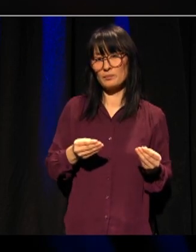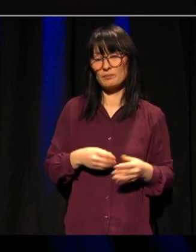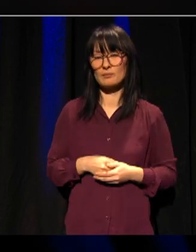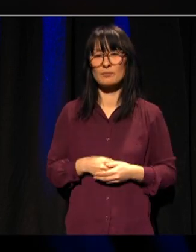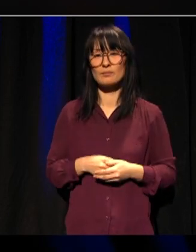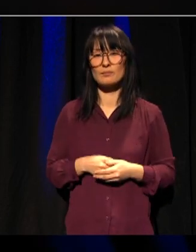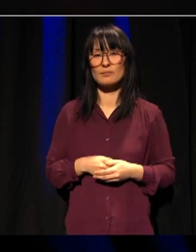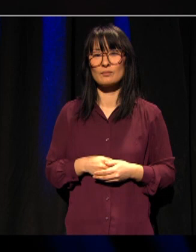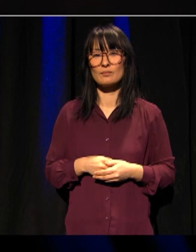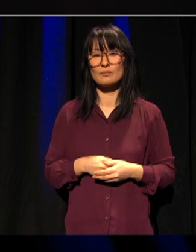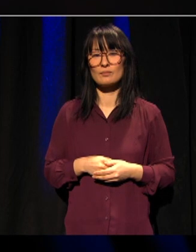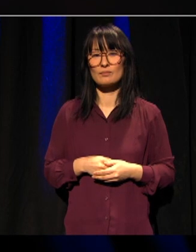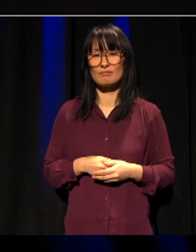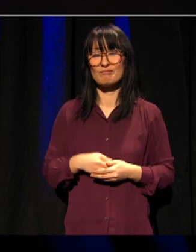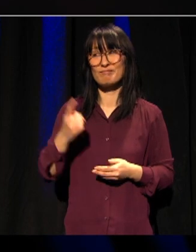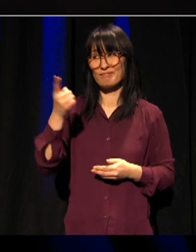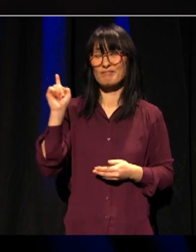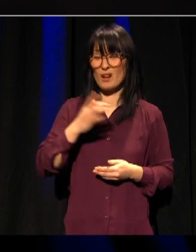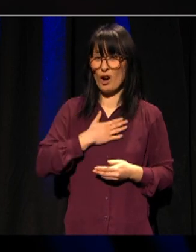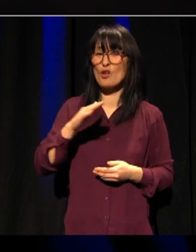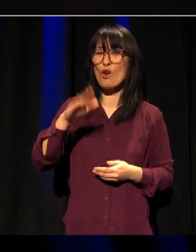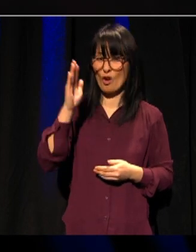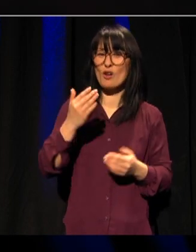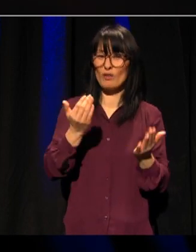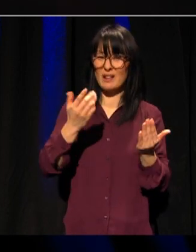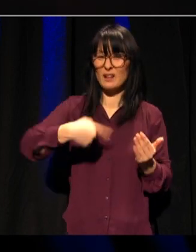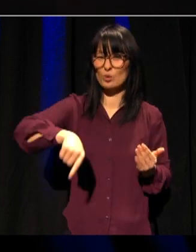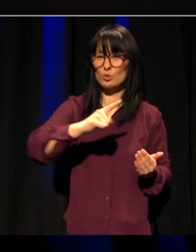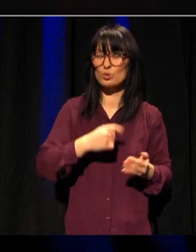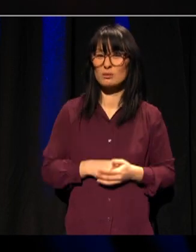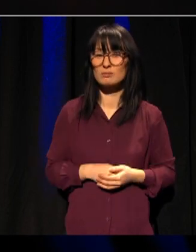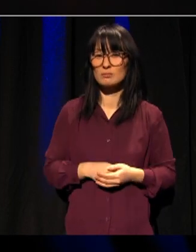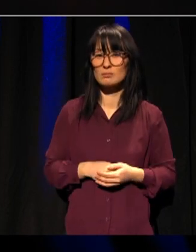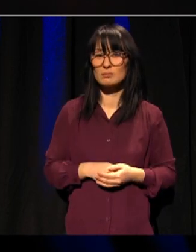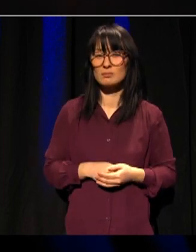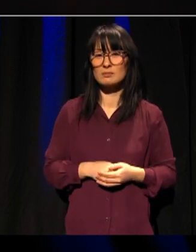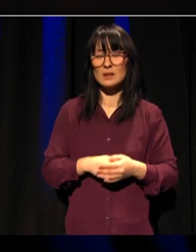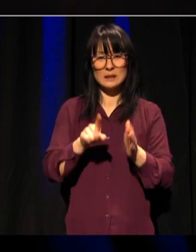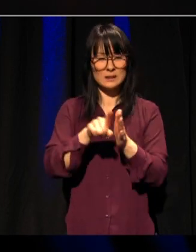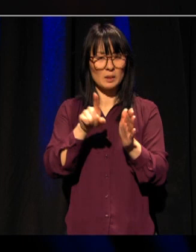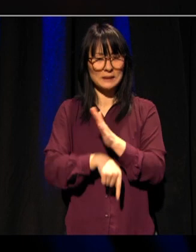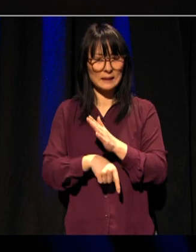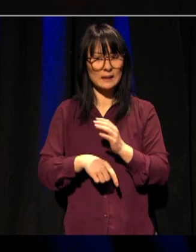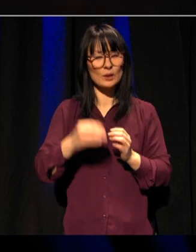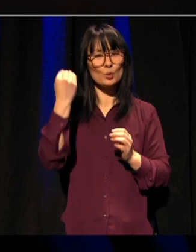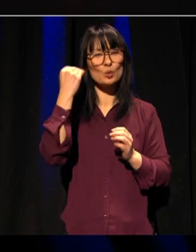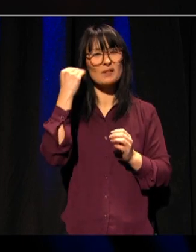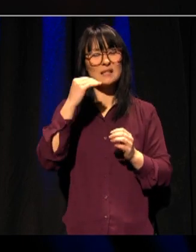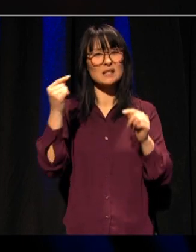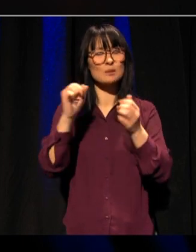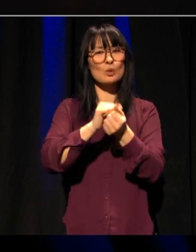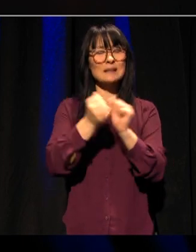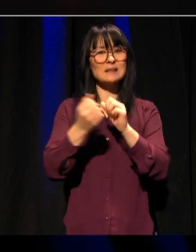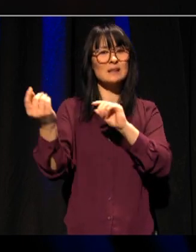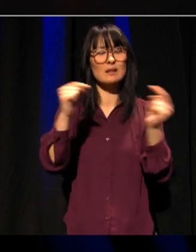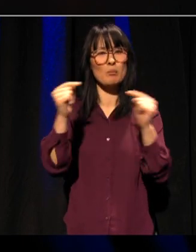Forventningene til oss er høye. Samtidig er det skarpe fronter i den universitetspolitiske debatten.